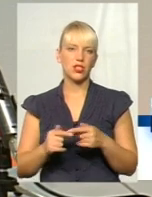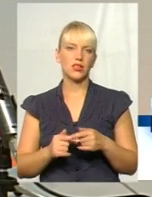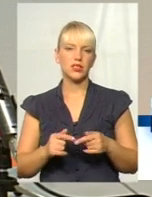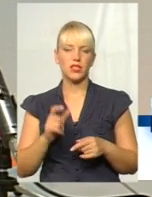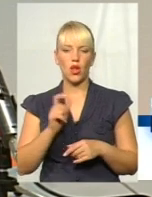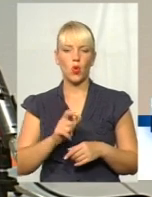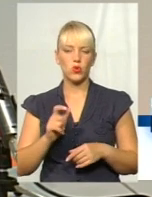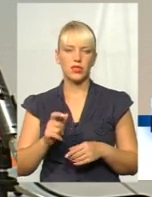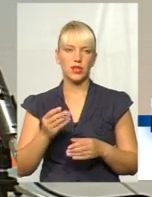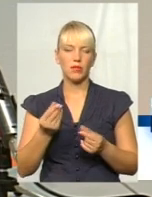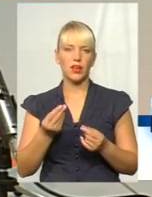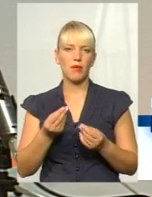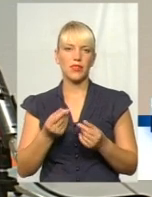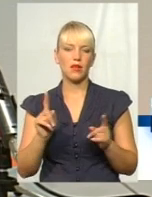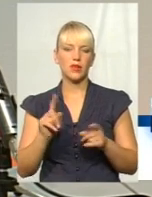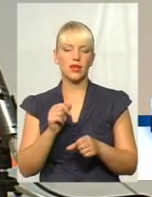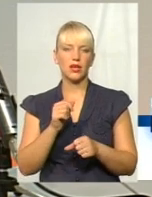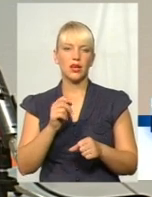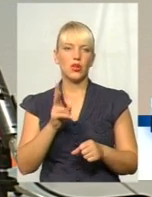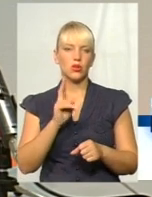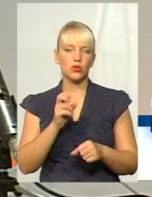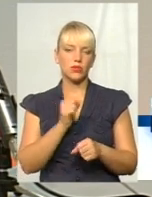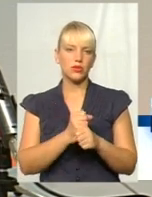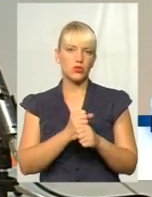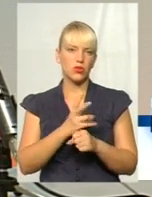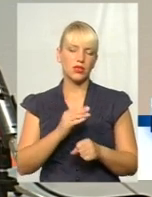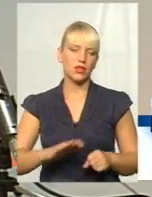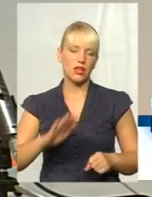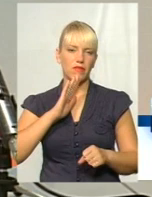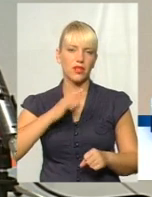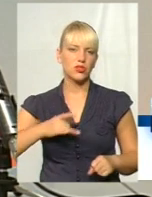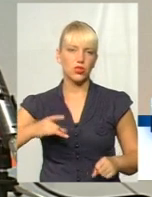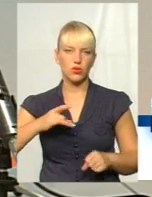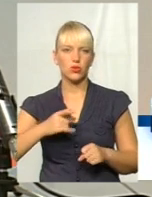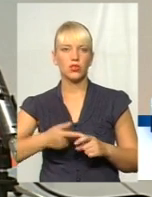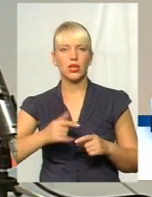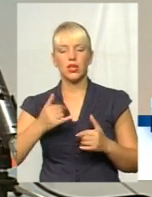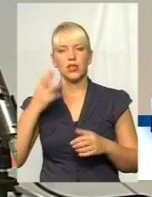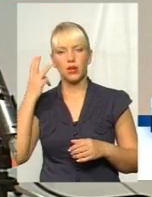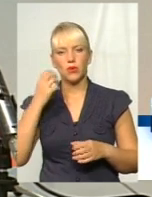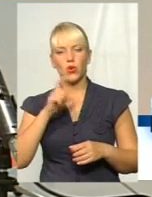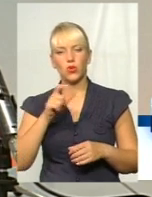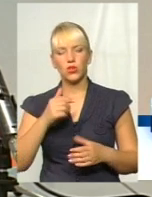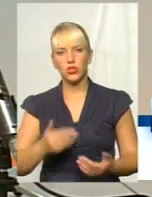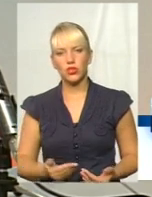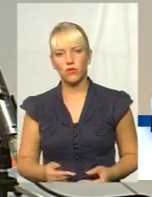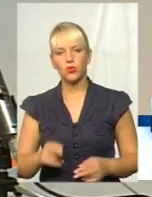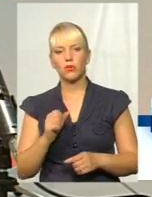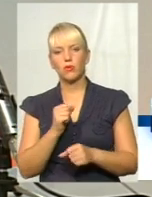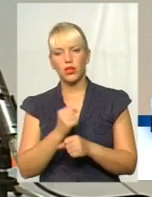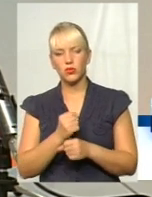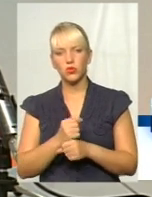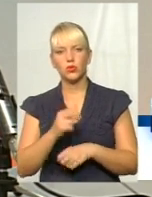капіталом, який живе і працює на теренах того чи іншого регіону. На Хмельниччині сьогодні люди живуть, працюють, ведеться будівництво,